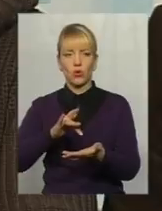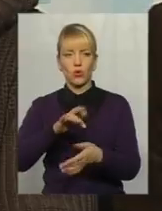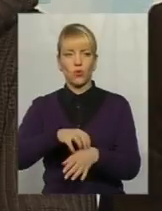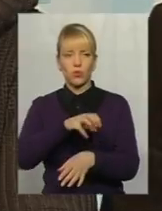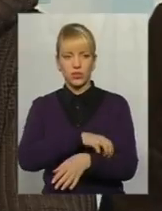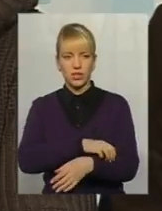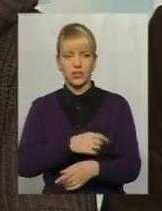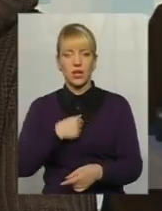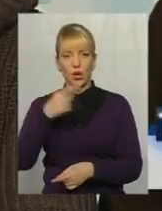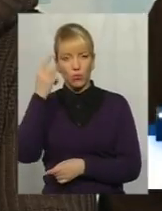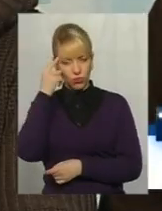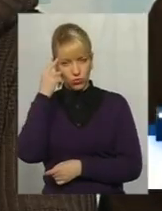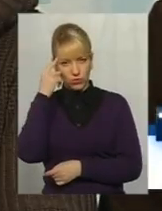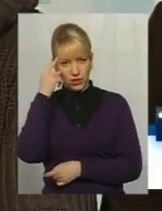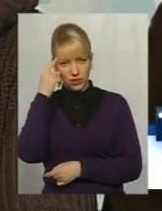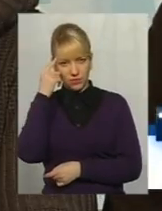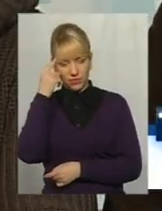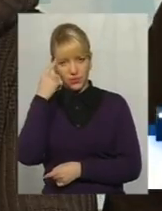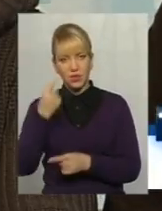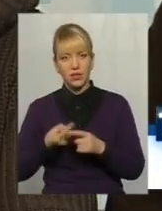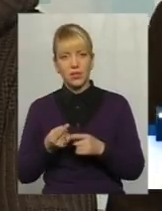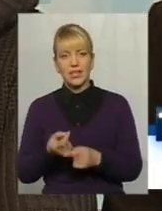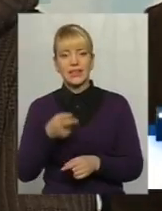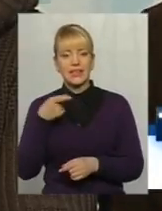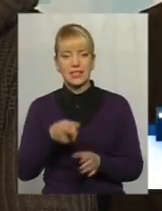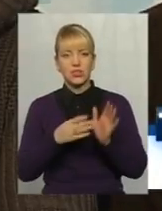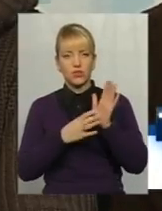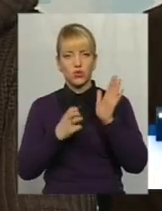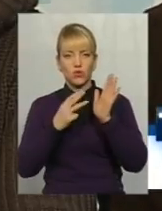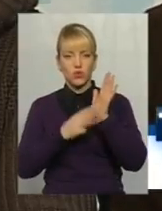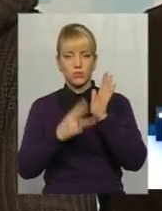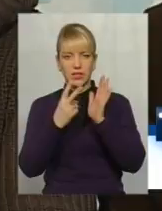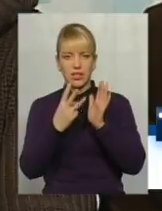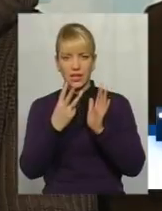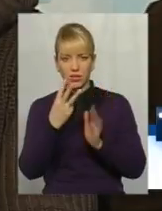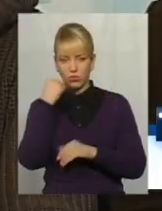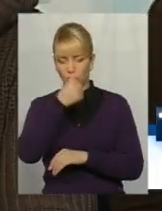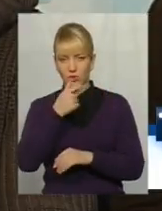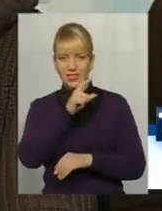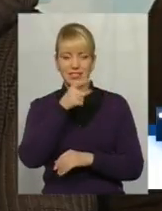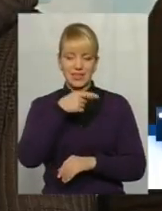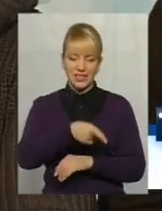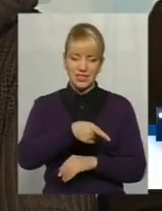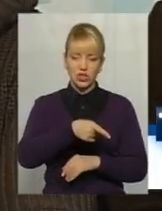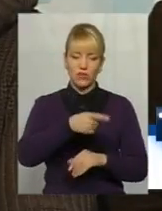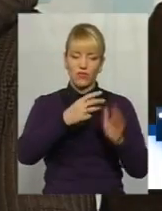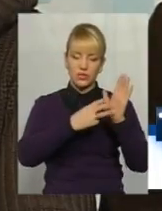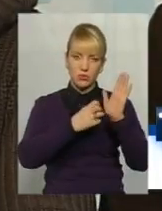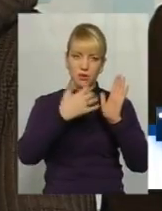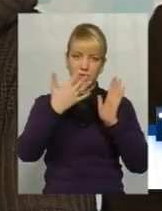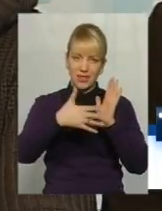вдумайтеся в цю кількість. У 1983 році з 1858